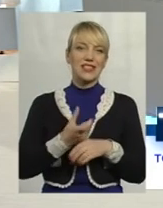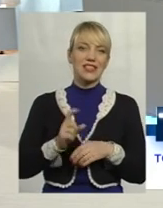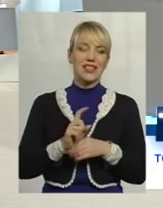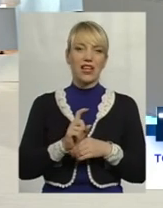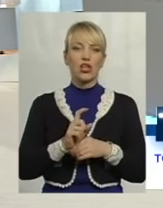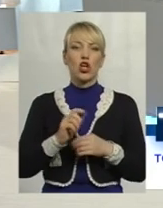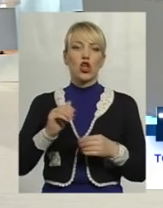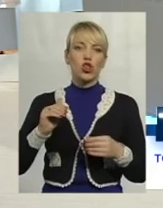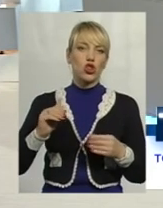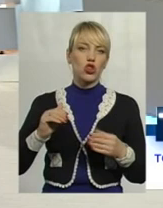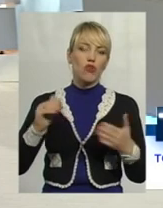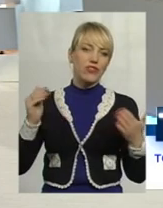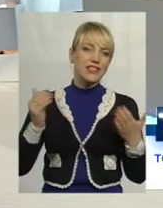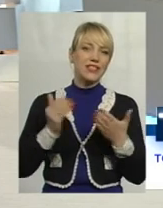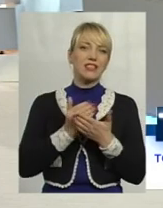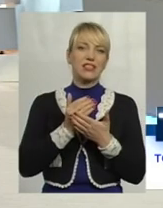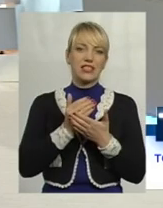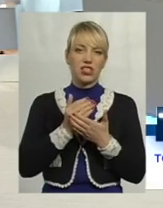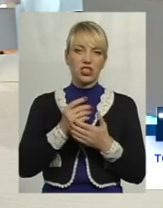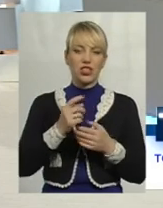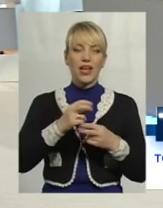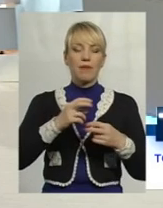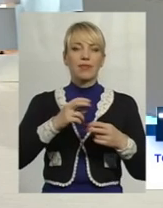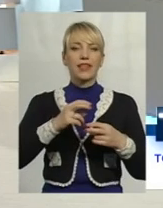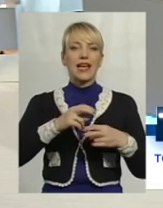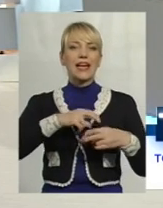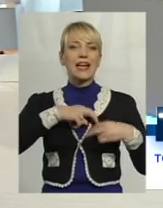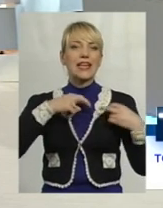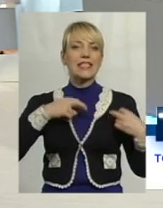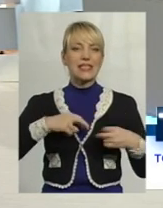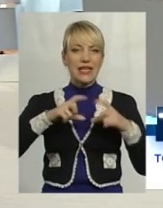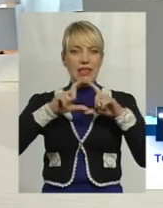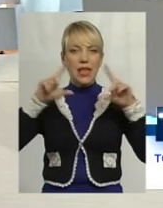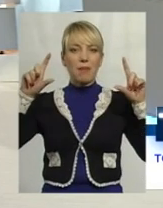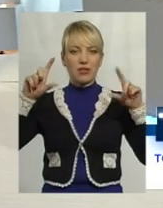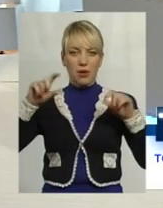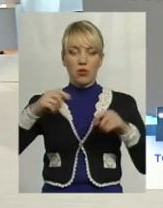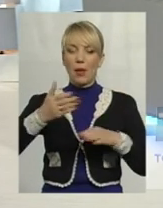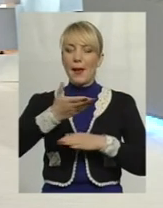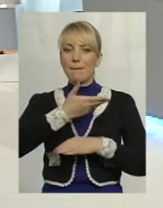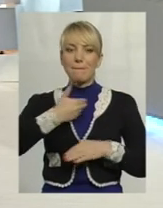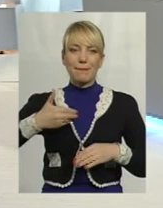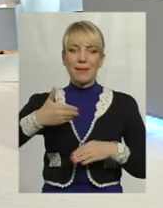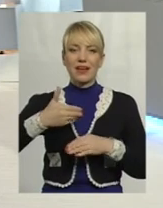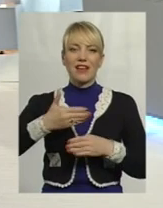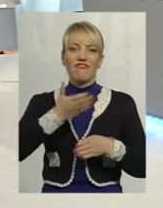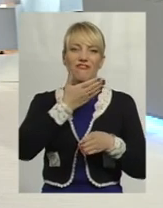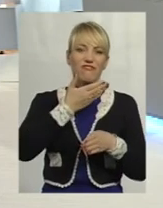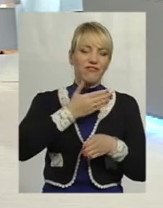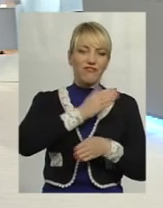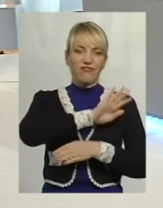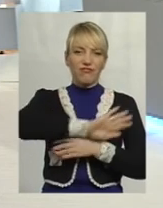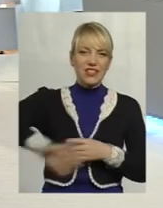департаментів. Тому ми, звичайно, відсікаємо всі ті проєкти,